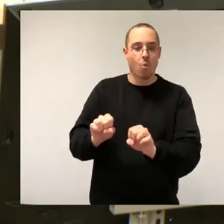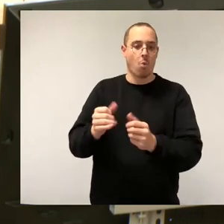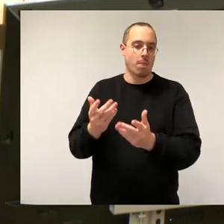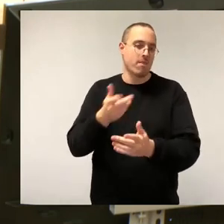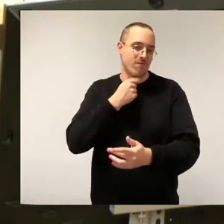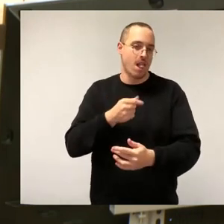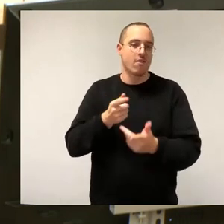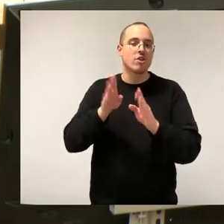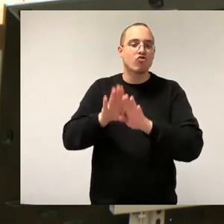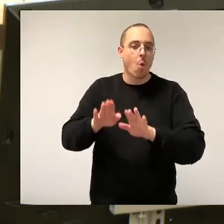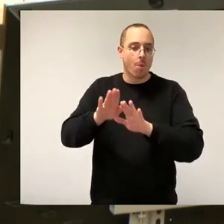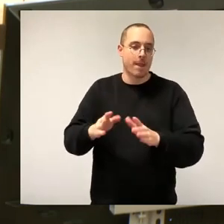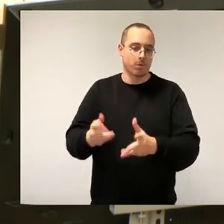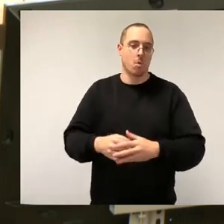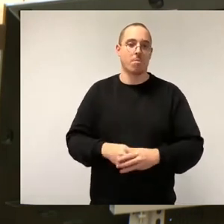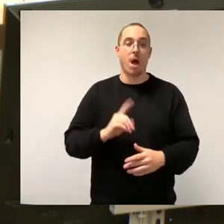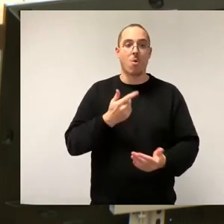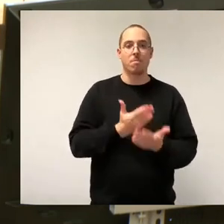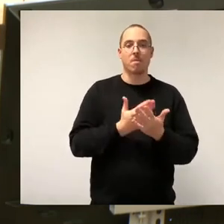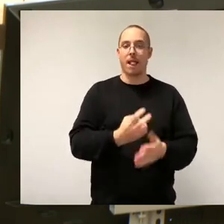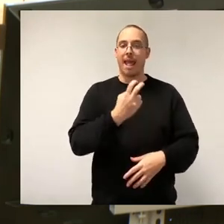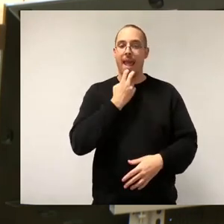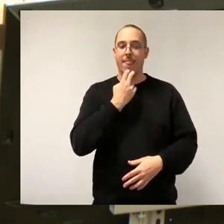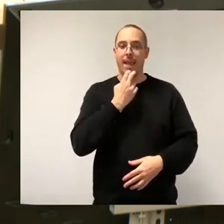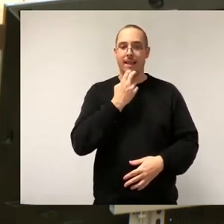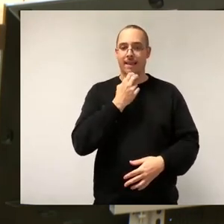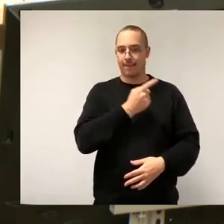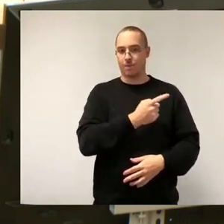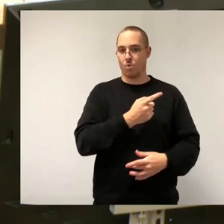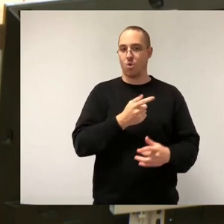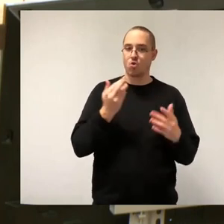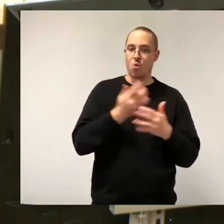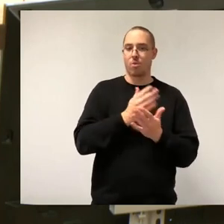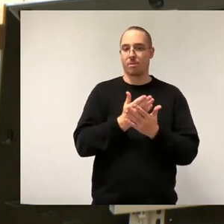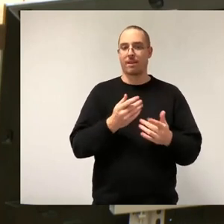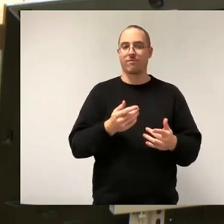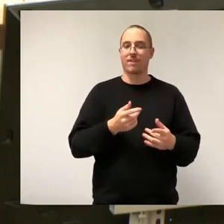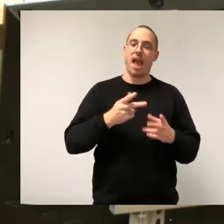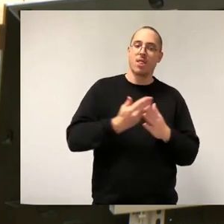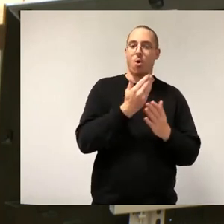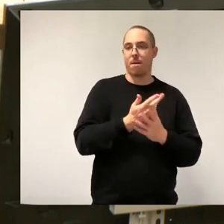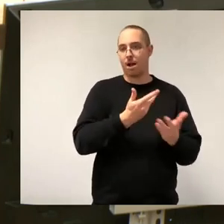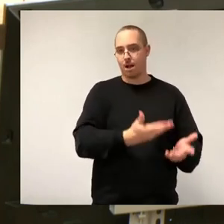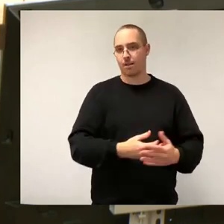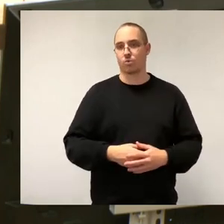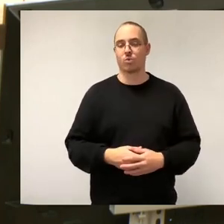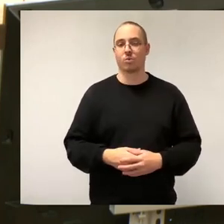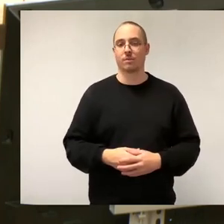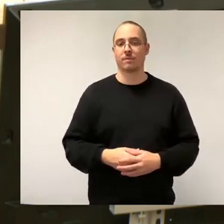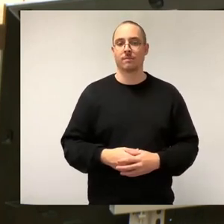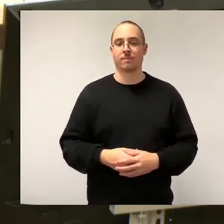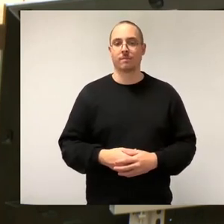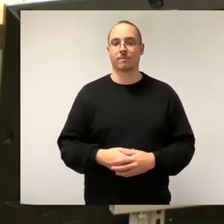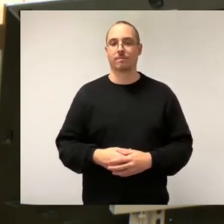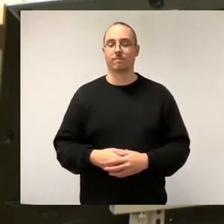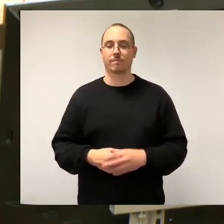erneuerbaren Energien, um einem intelligenten Mobilitätskonzept für alle Verkehrsarten gleichwertig zu berücksichtigen und die